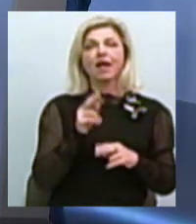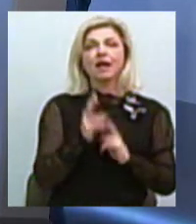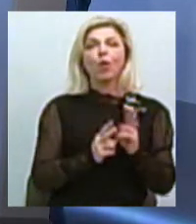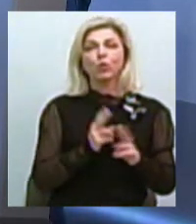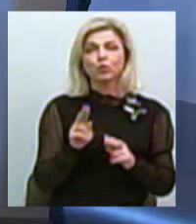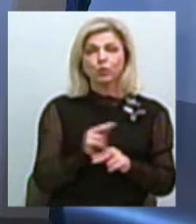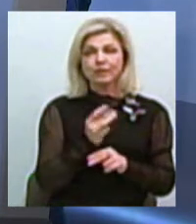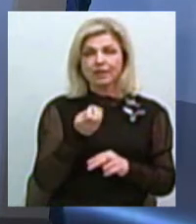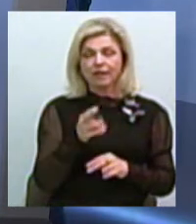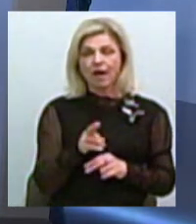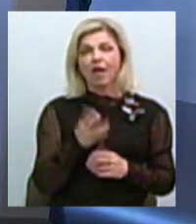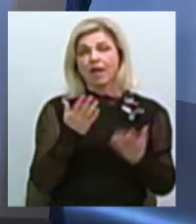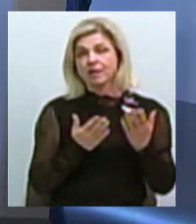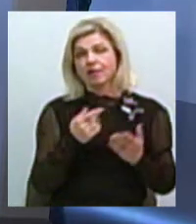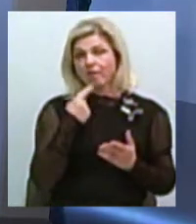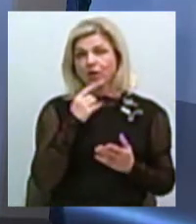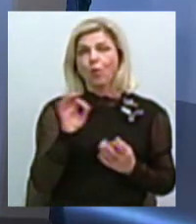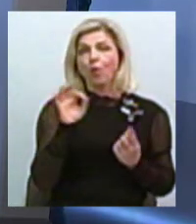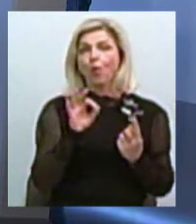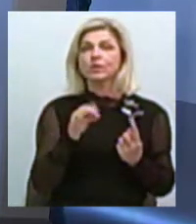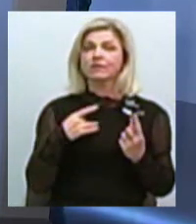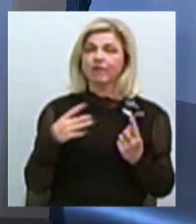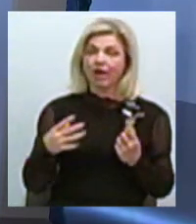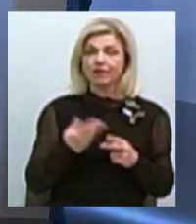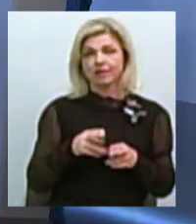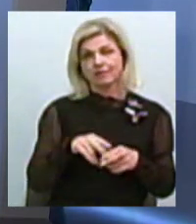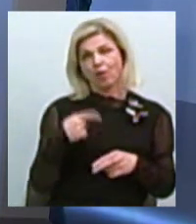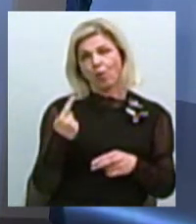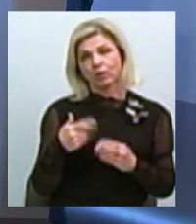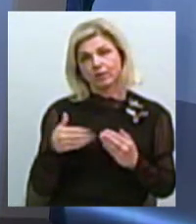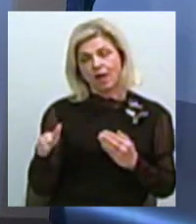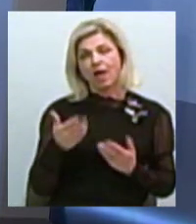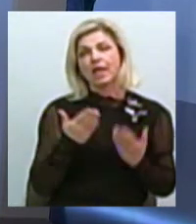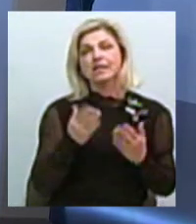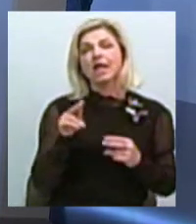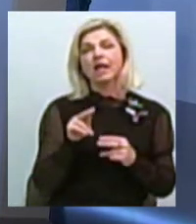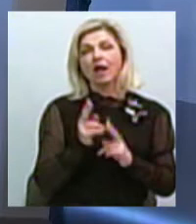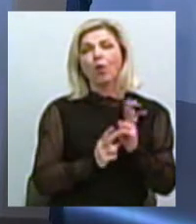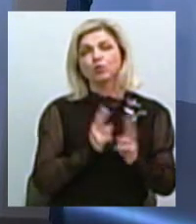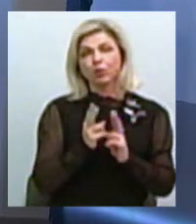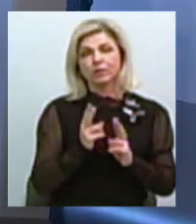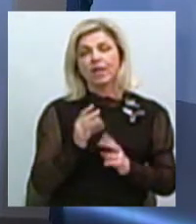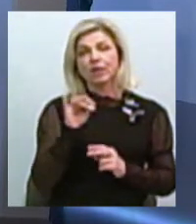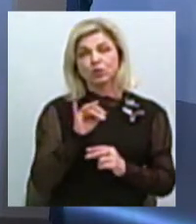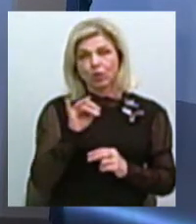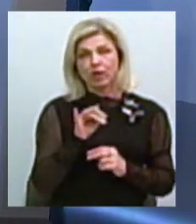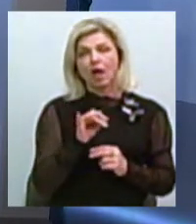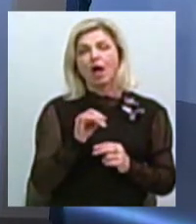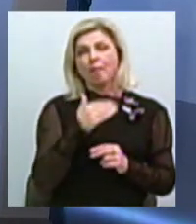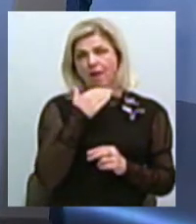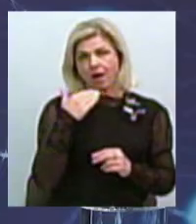ми будемо казати про свято, це одне. Якщо реконструкція історична, то дуже багато питань стосовно і костюмів,